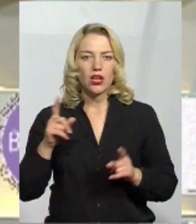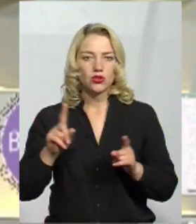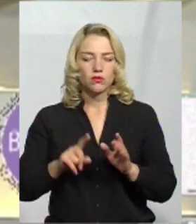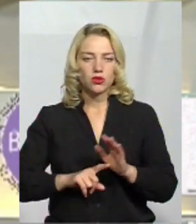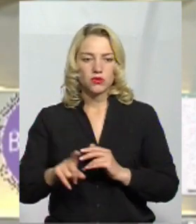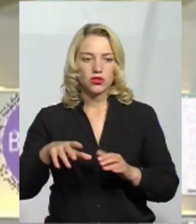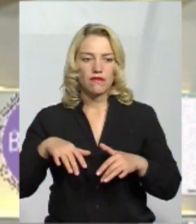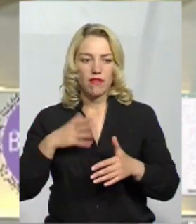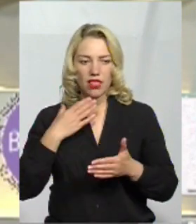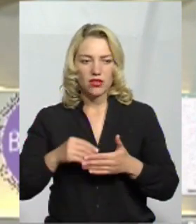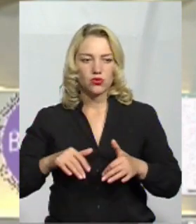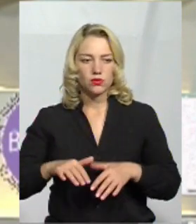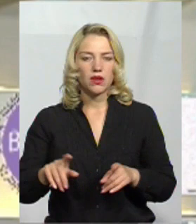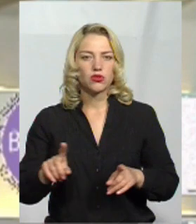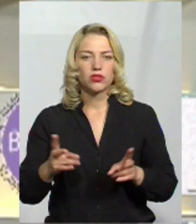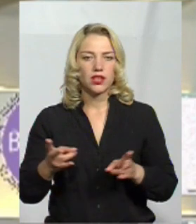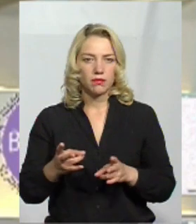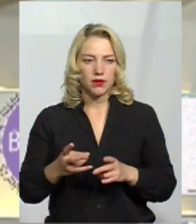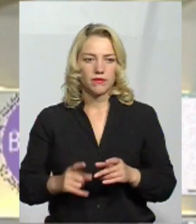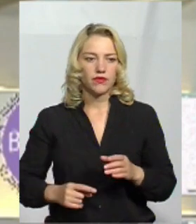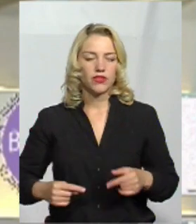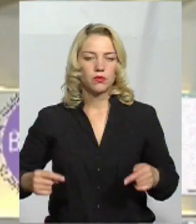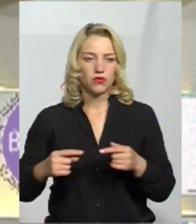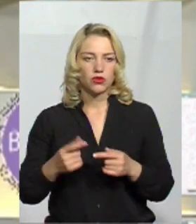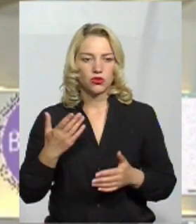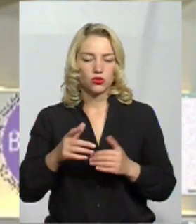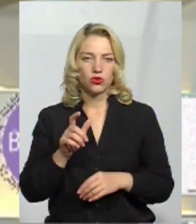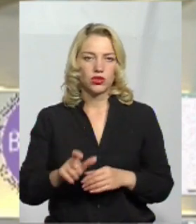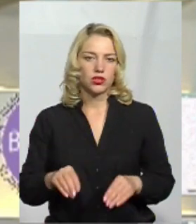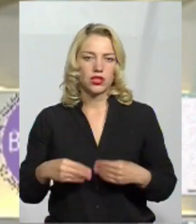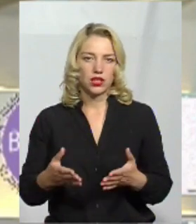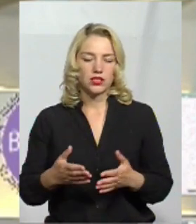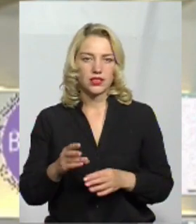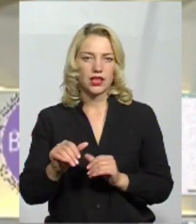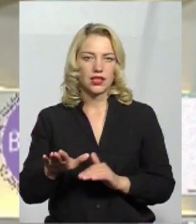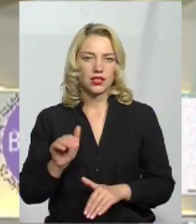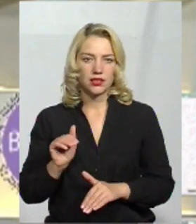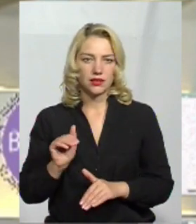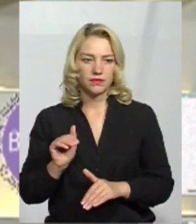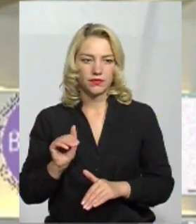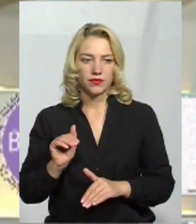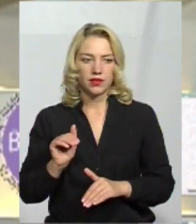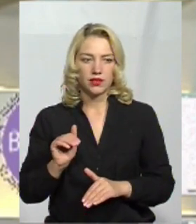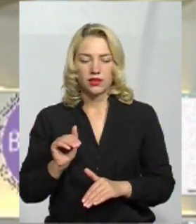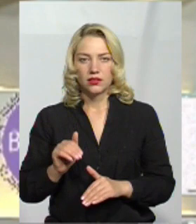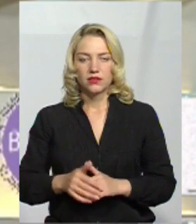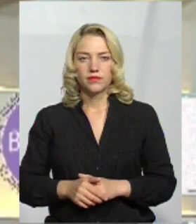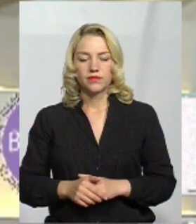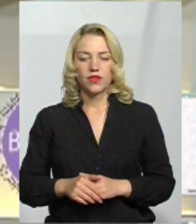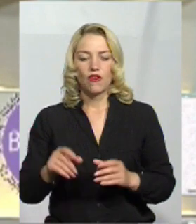щоб розпочати, її треба з чогось починати. Відповідно, якщо людині надасться кредит з